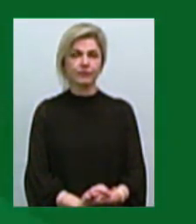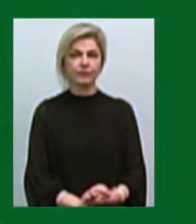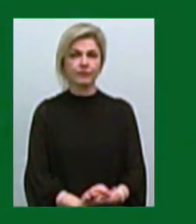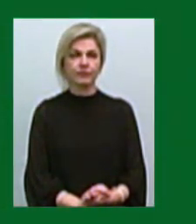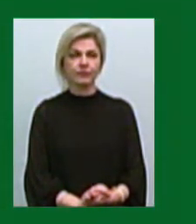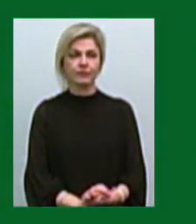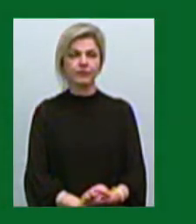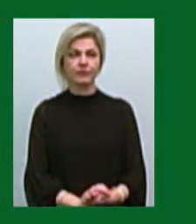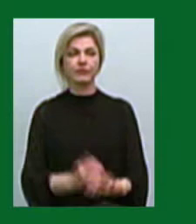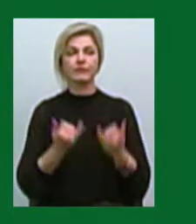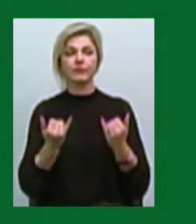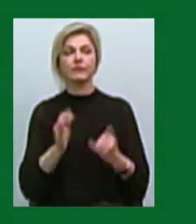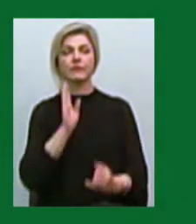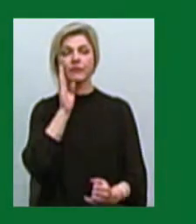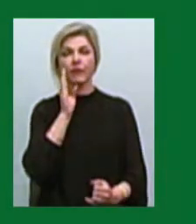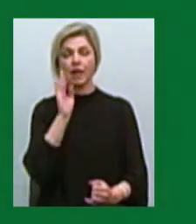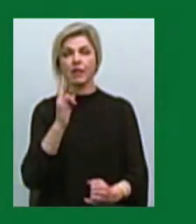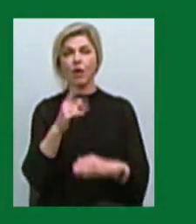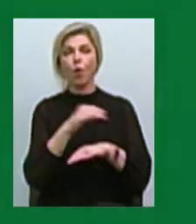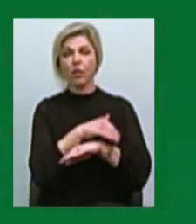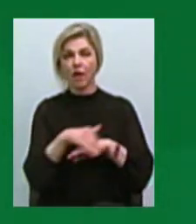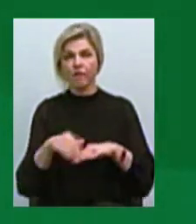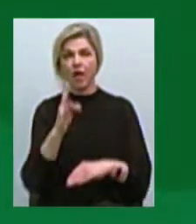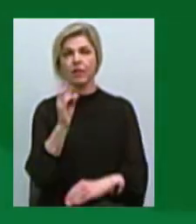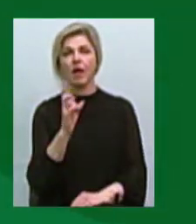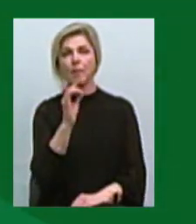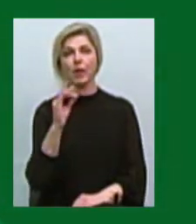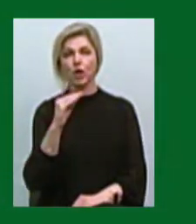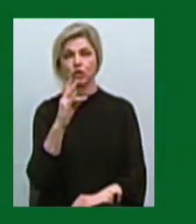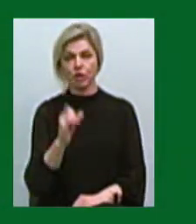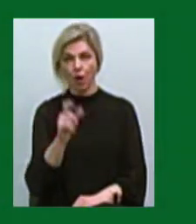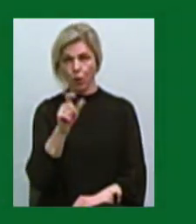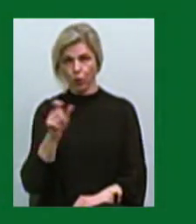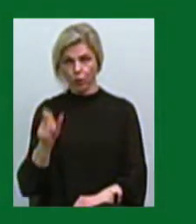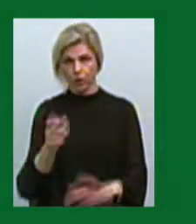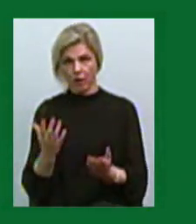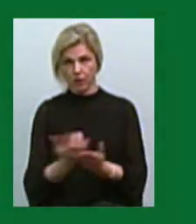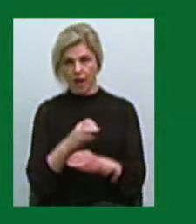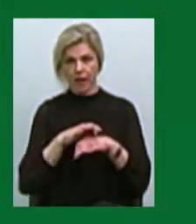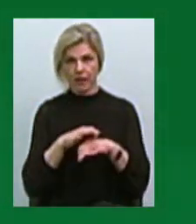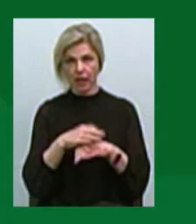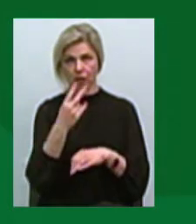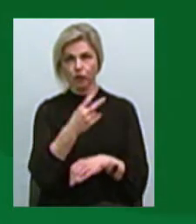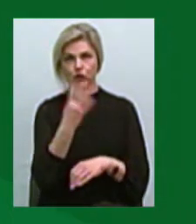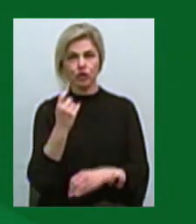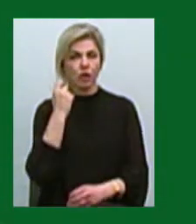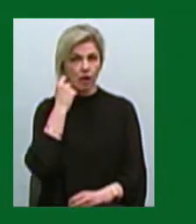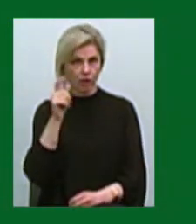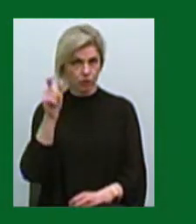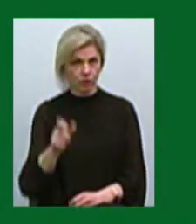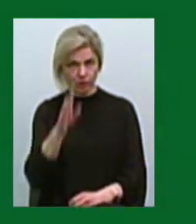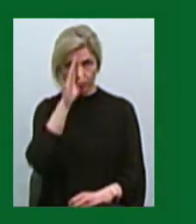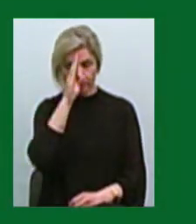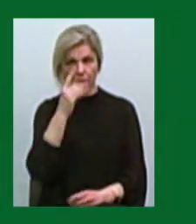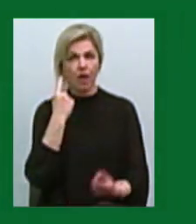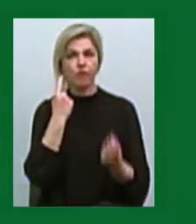Сьогодні вранці в Миколаїві на вулиці Набережній перехожі знайшли тіло 29-річного чоловіка. Інформацію підтвердила